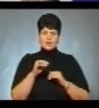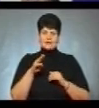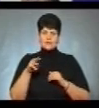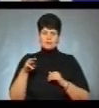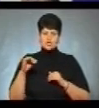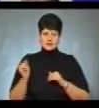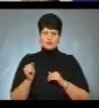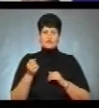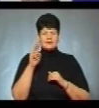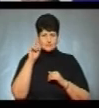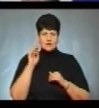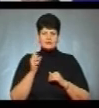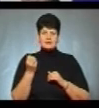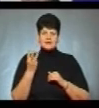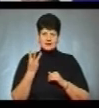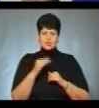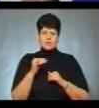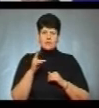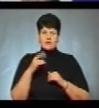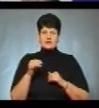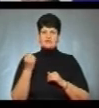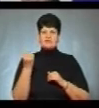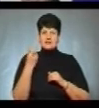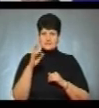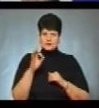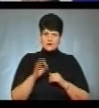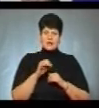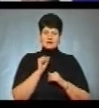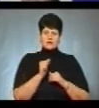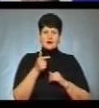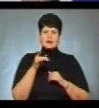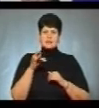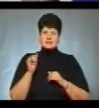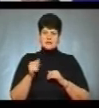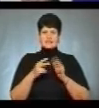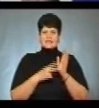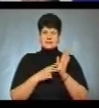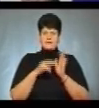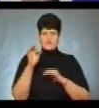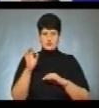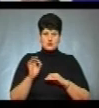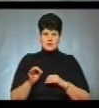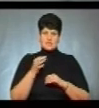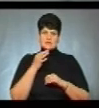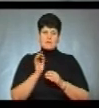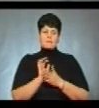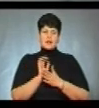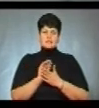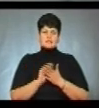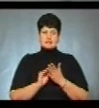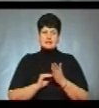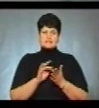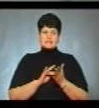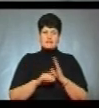понад 13%. У Юрія Бойка – майже 12% та в Анатолія Гриценка – майже 7%, повідомив прес-секретар Центральної